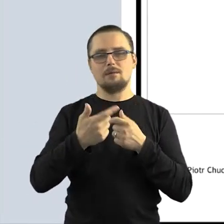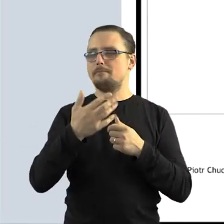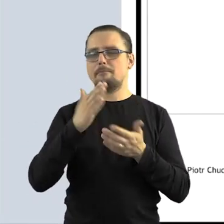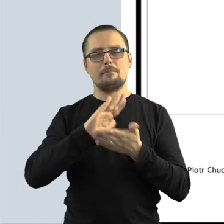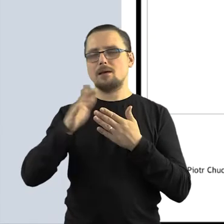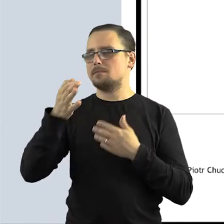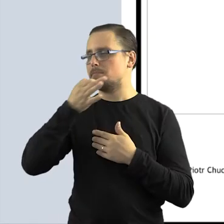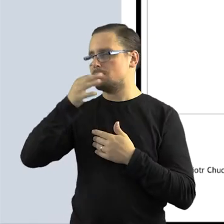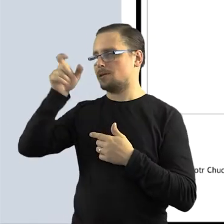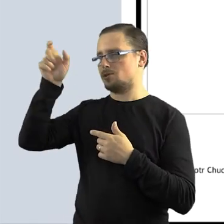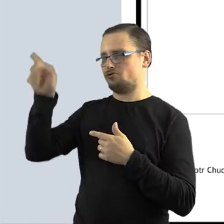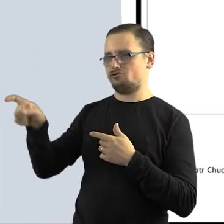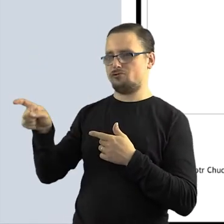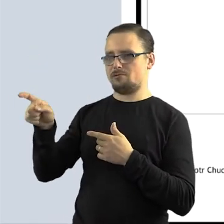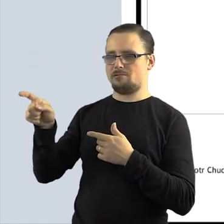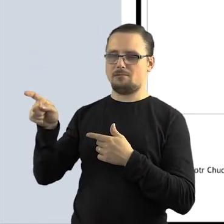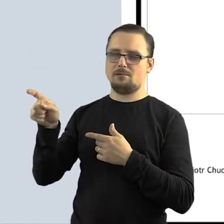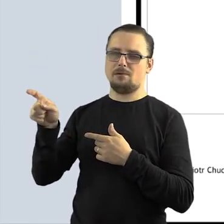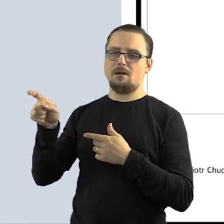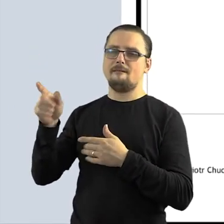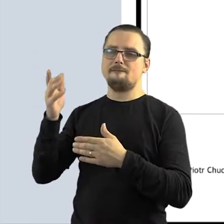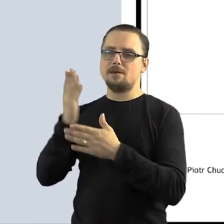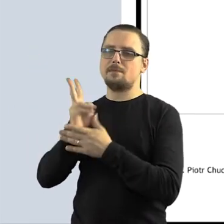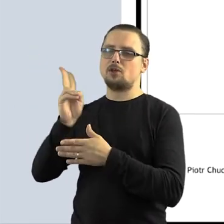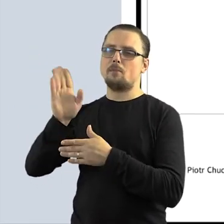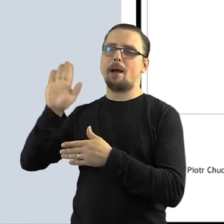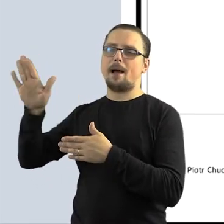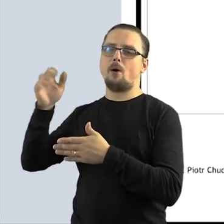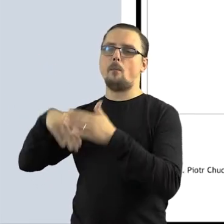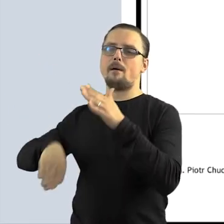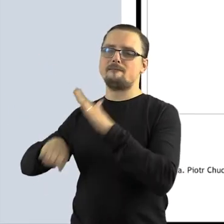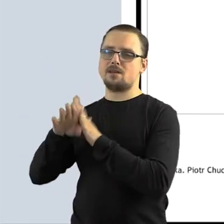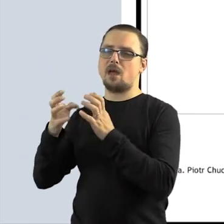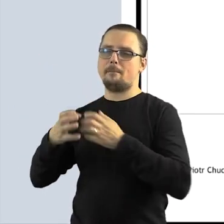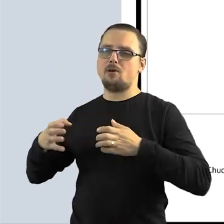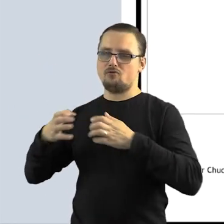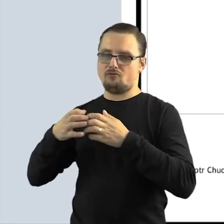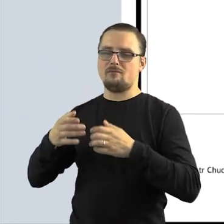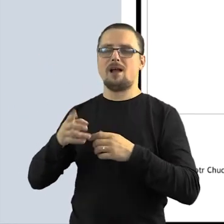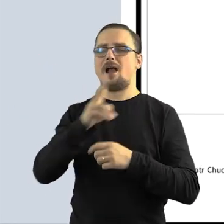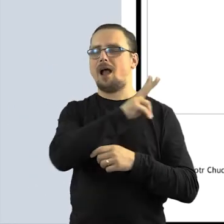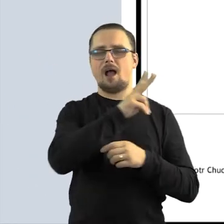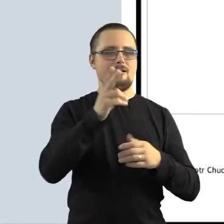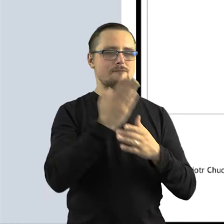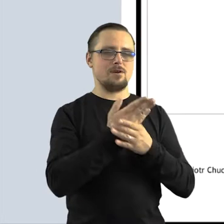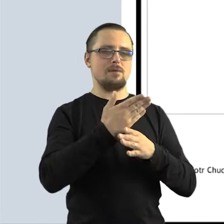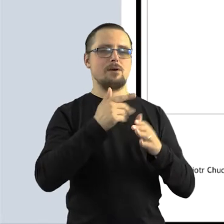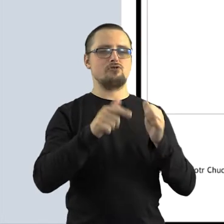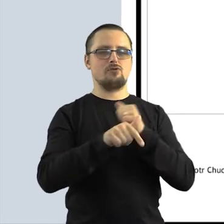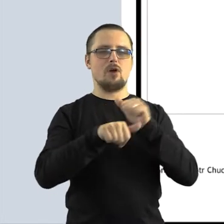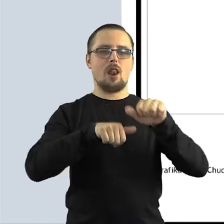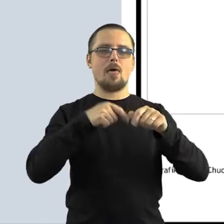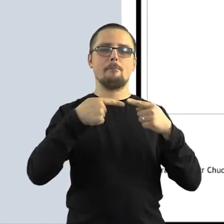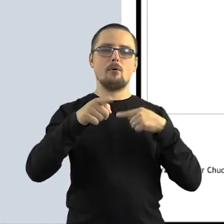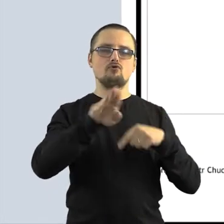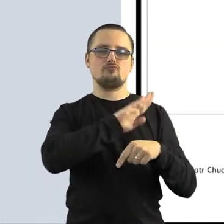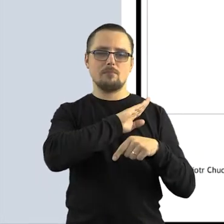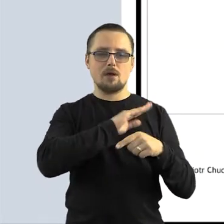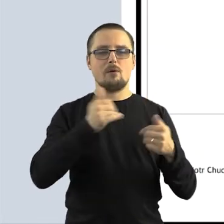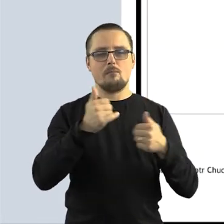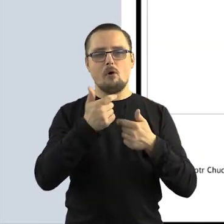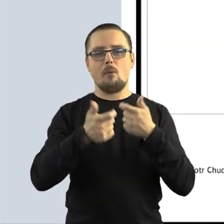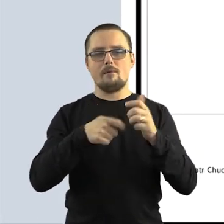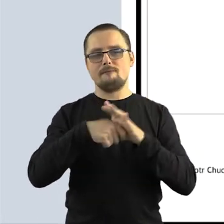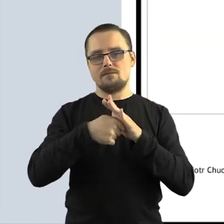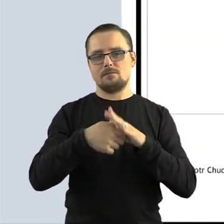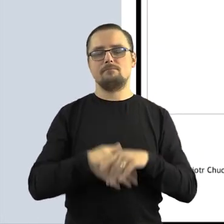majątkowe do tego filmu, może nakręcić ekranizację danej powieści. Więc tutaj znowu prawa majątkowe mogą przysługiwać bardzo